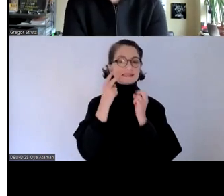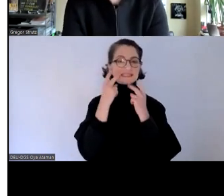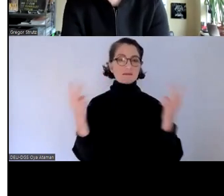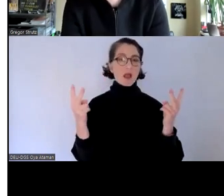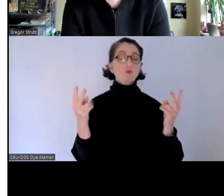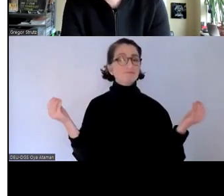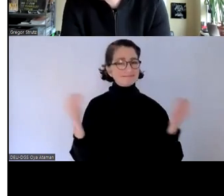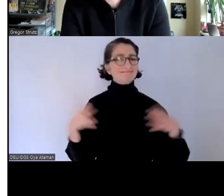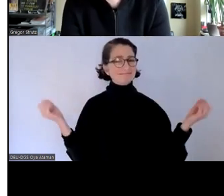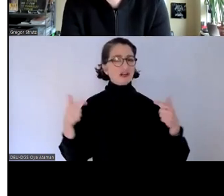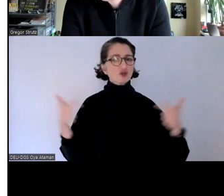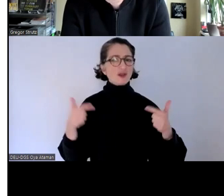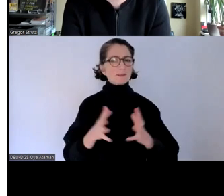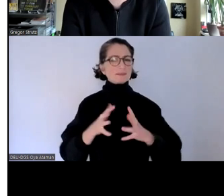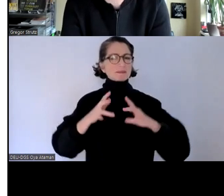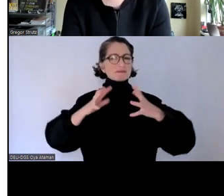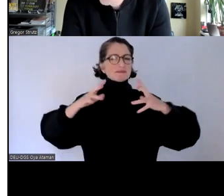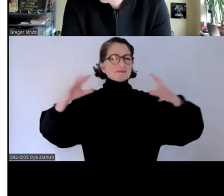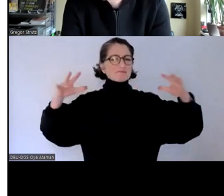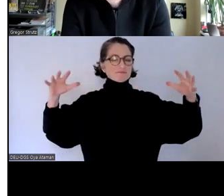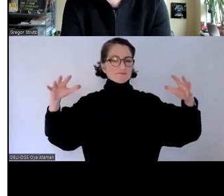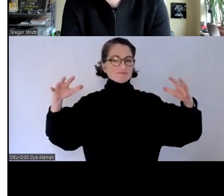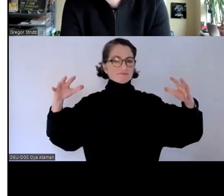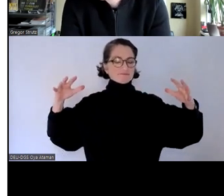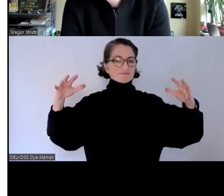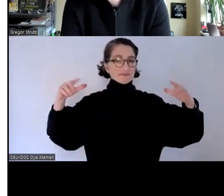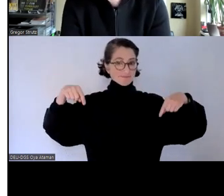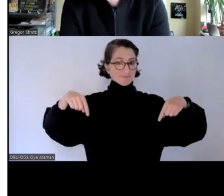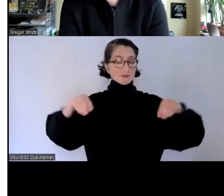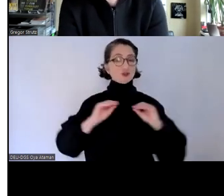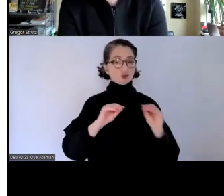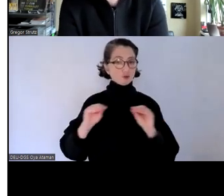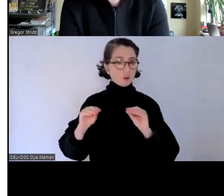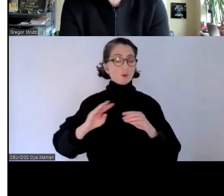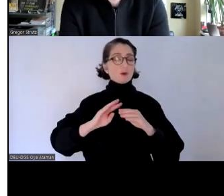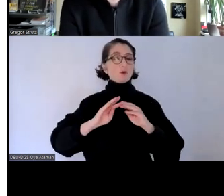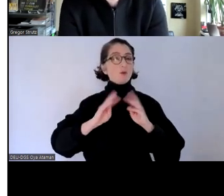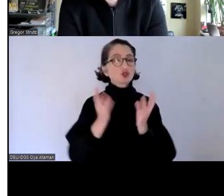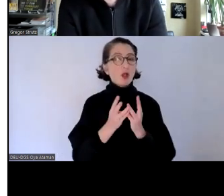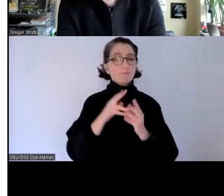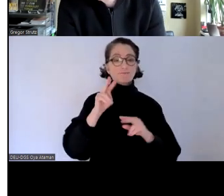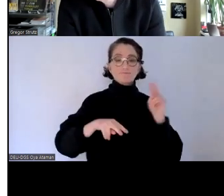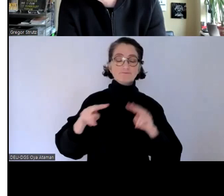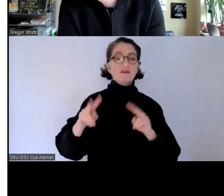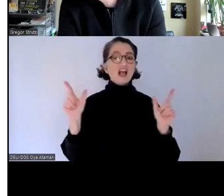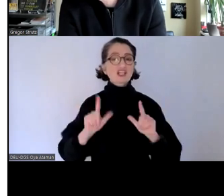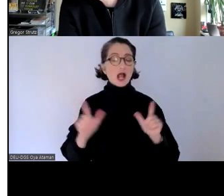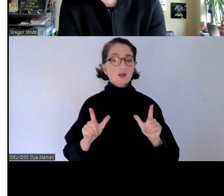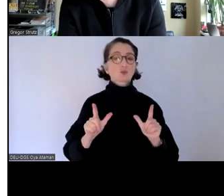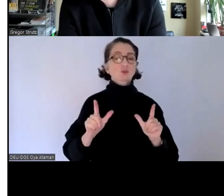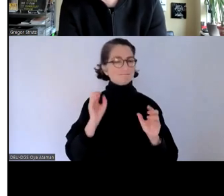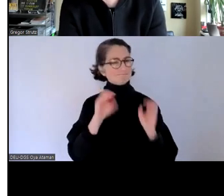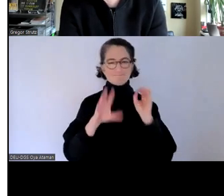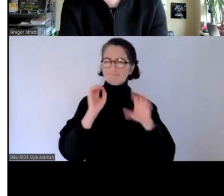und weiter gefüttert wird und eben genau diese schulung diese workshops und die diversen veranstaltungen eben dann darüber